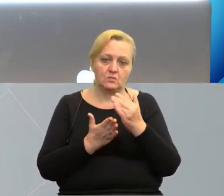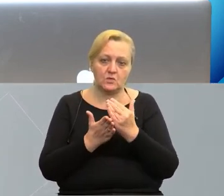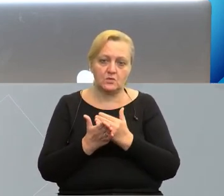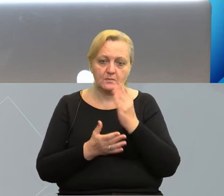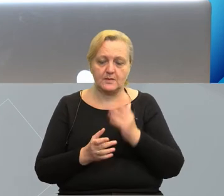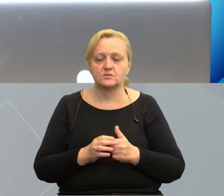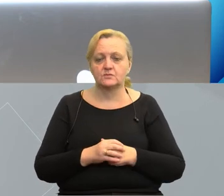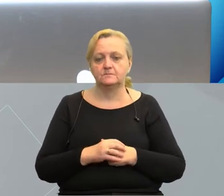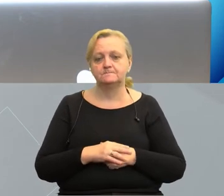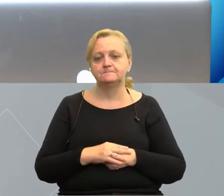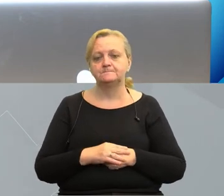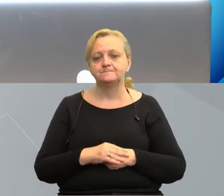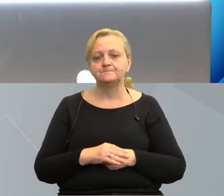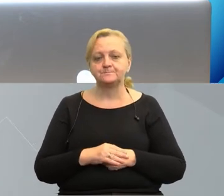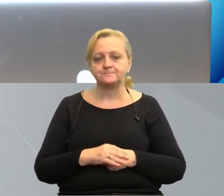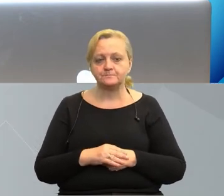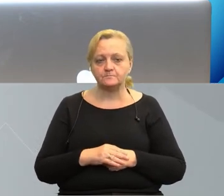programowego koszyka.